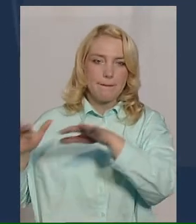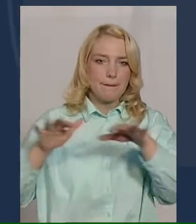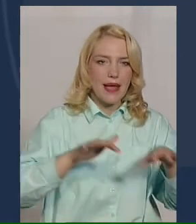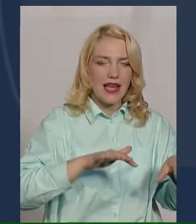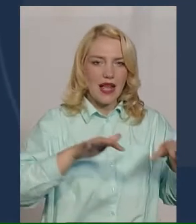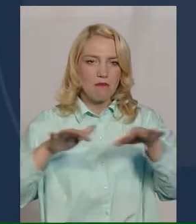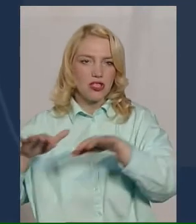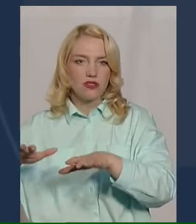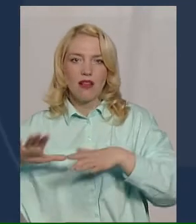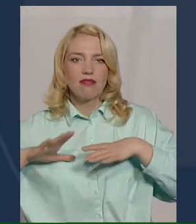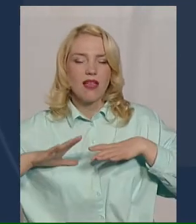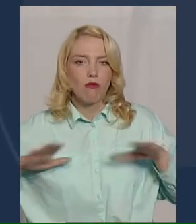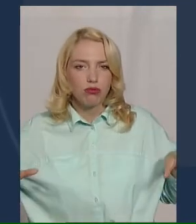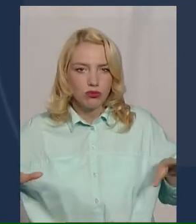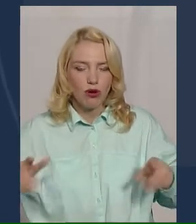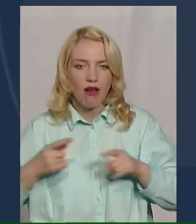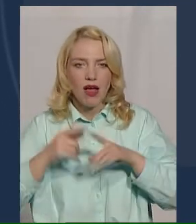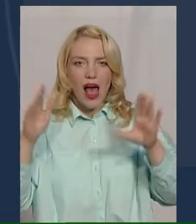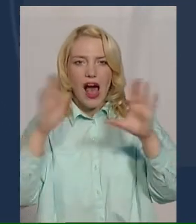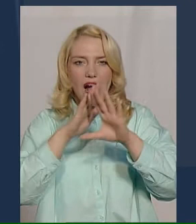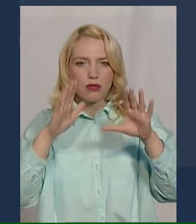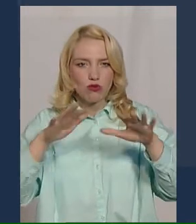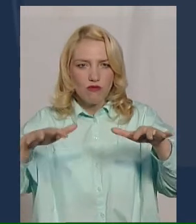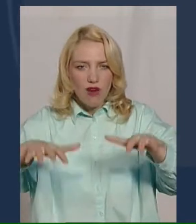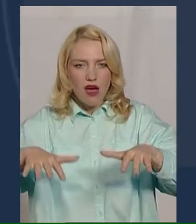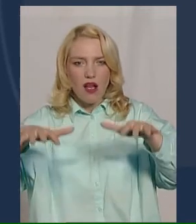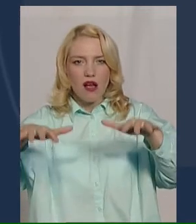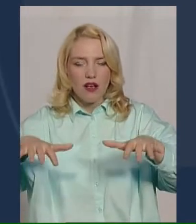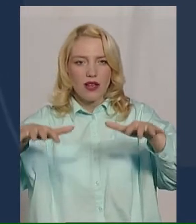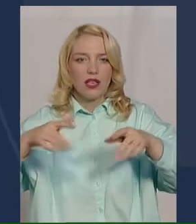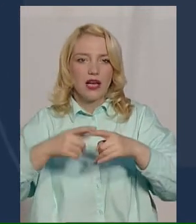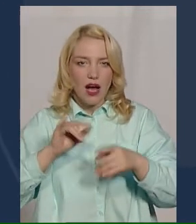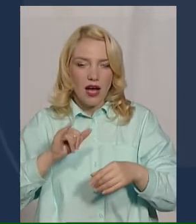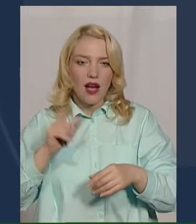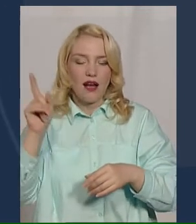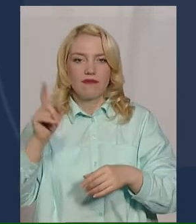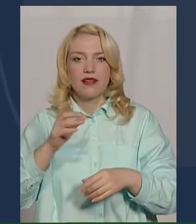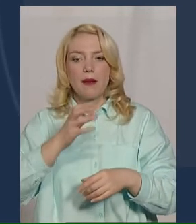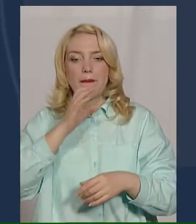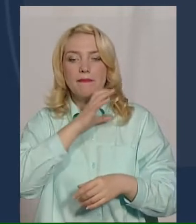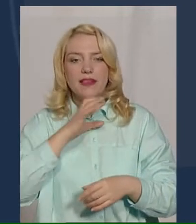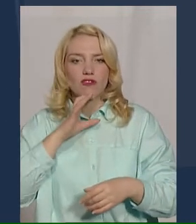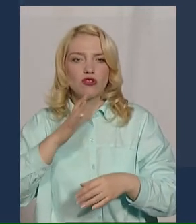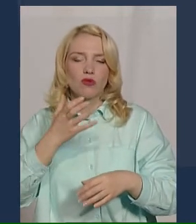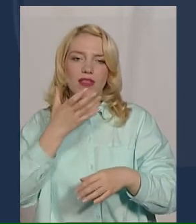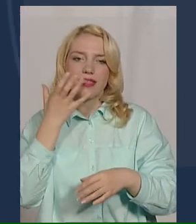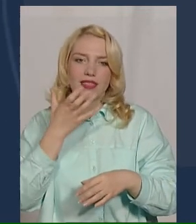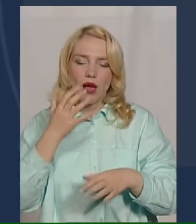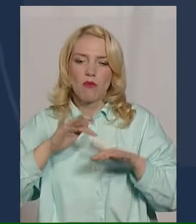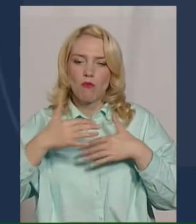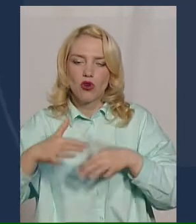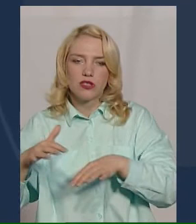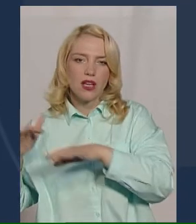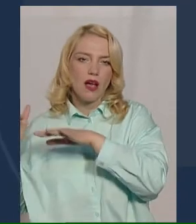І це зумовило значливість кількість атмосфери. До того, що на висотах з півня надходило тепле, волого середино-морське повітря. Це